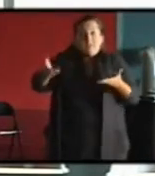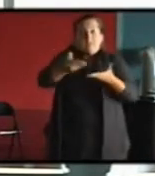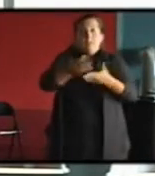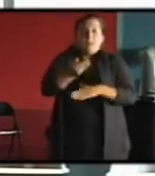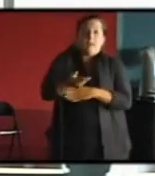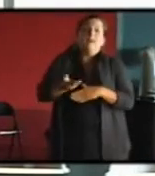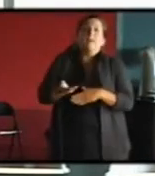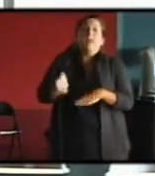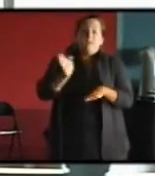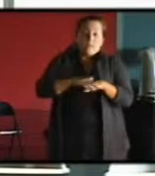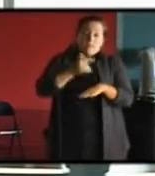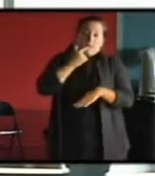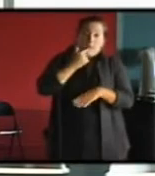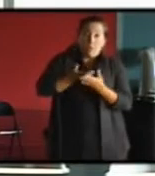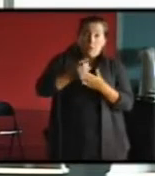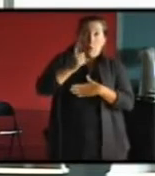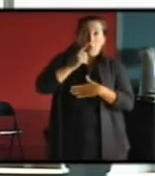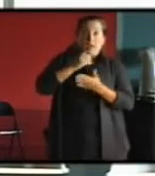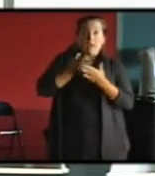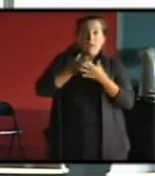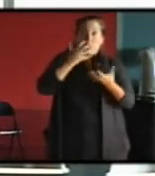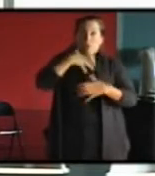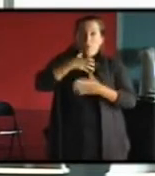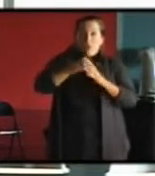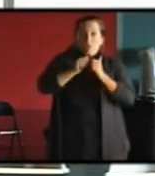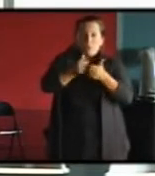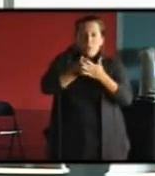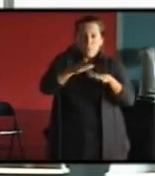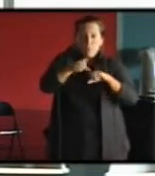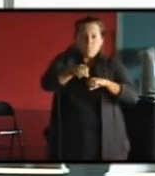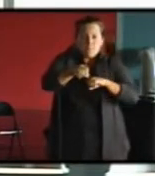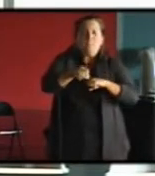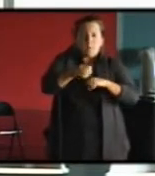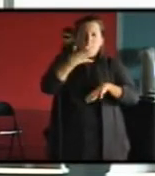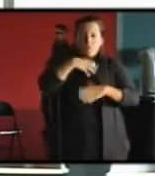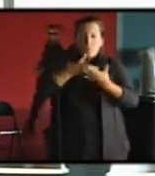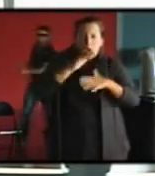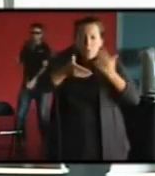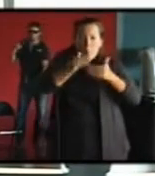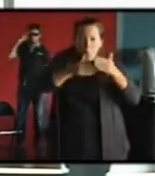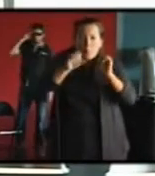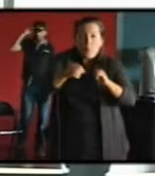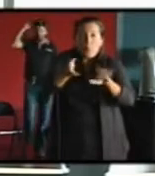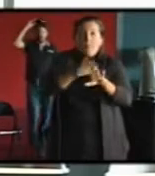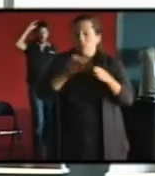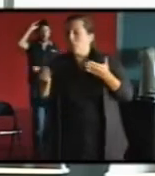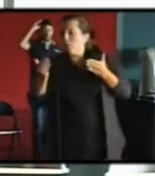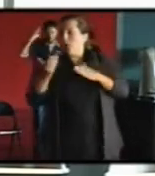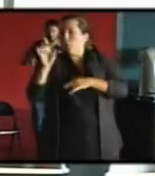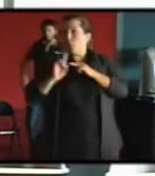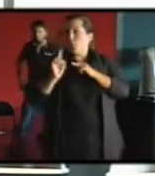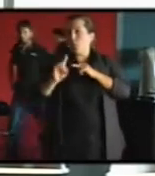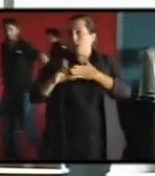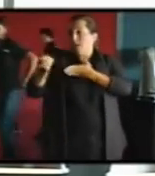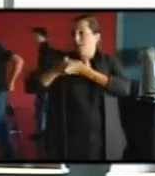Et donc, on a regardé quelle était la résistance thermique des bâtiments mais surtout, on l'a croisé avec une